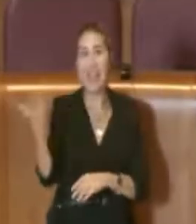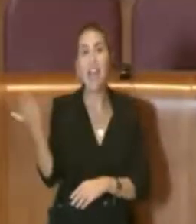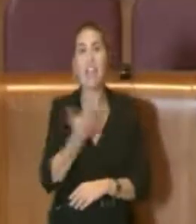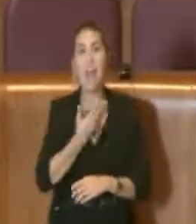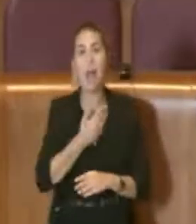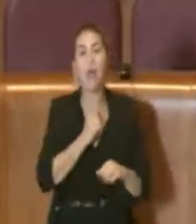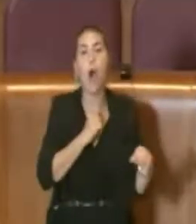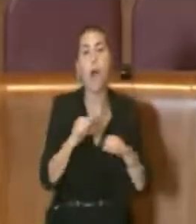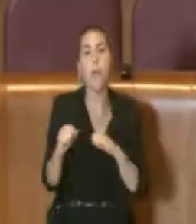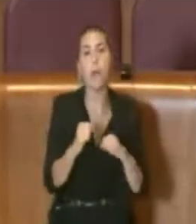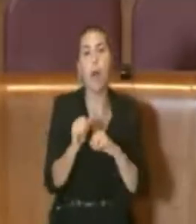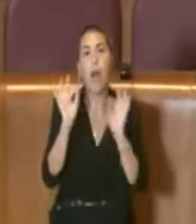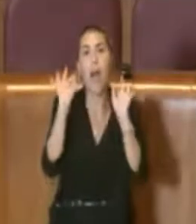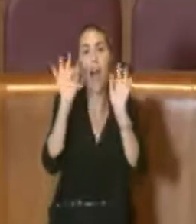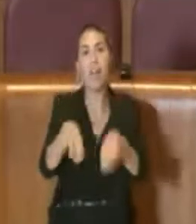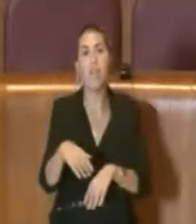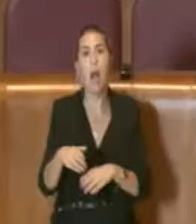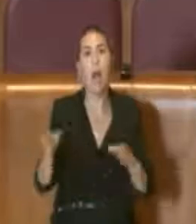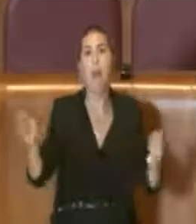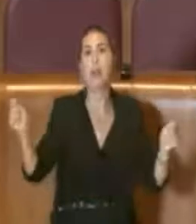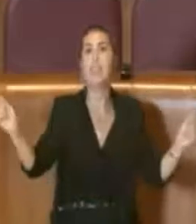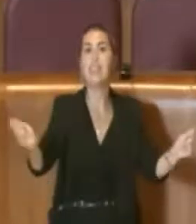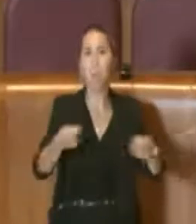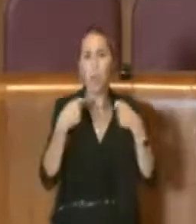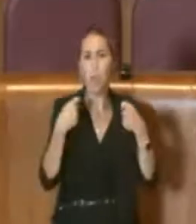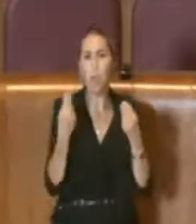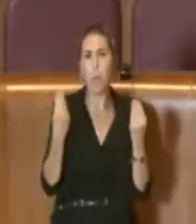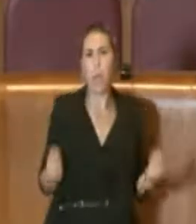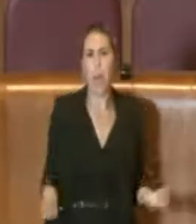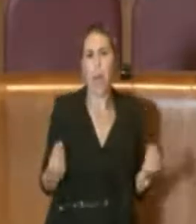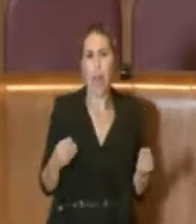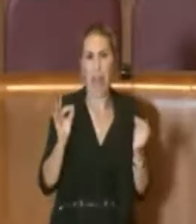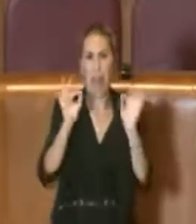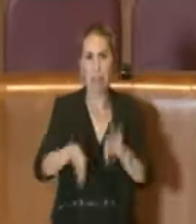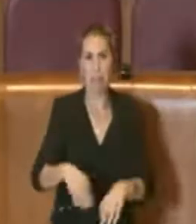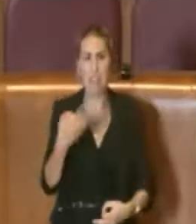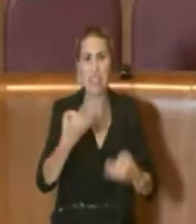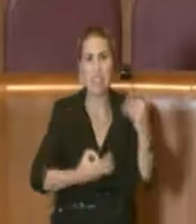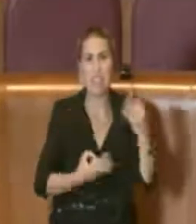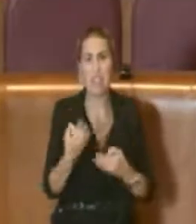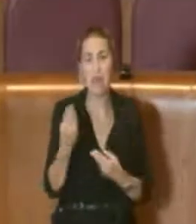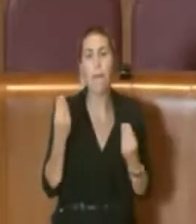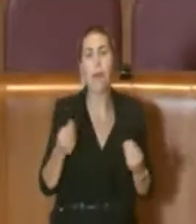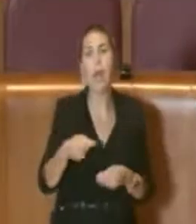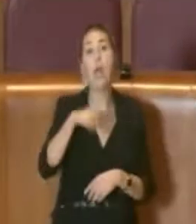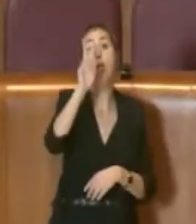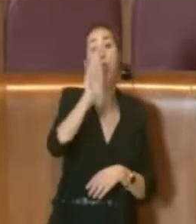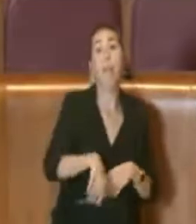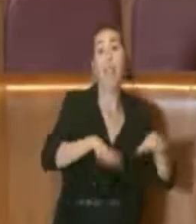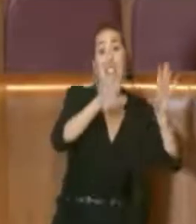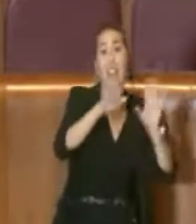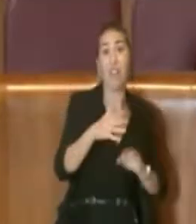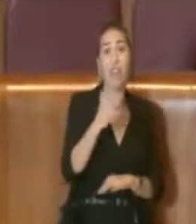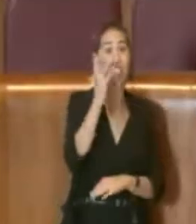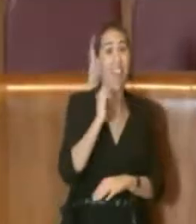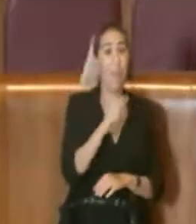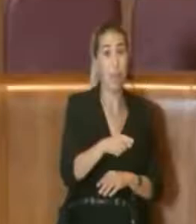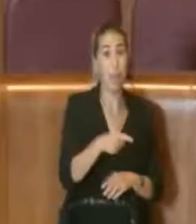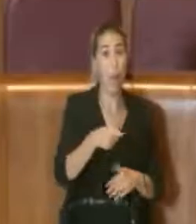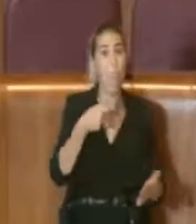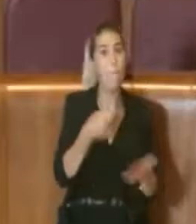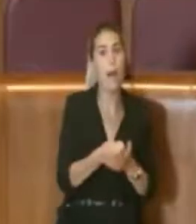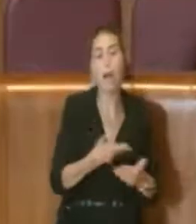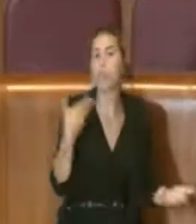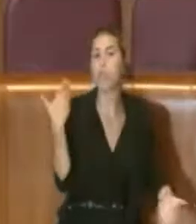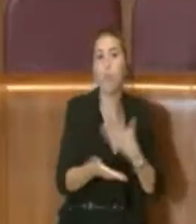arrivare a un pignoramento presso terzi. Ma perché si arriva a sentenza? Perché è chiaro che se quel debito 2010 non viene onorato subito quando